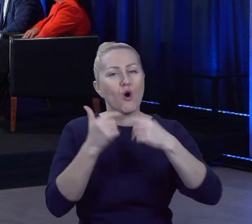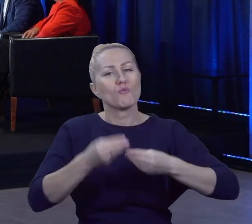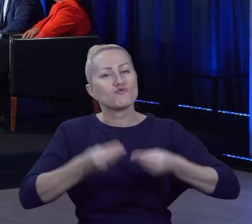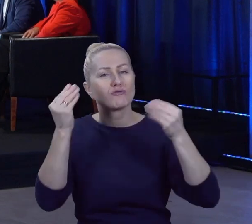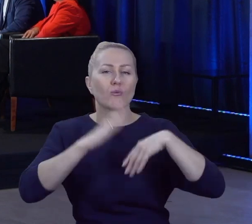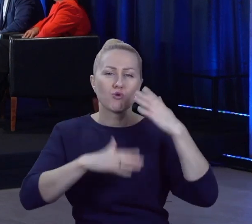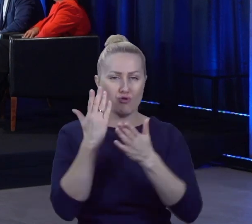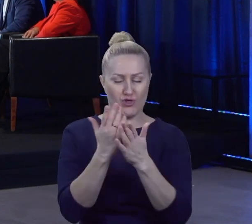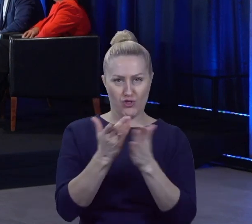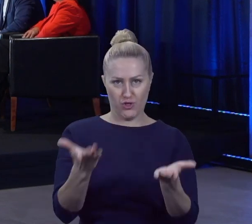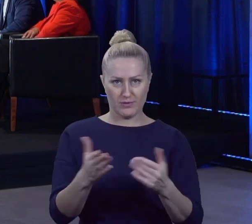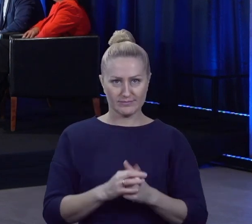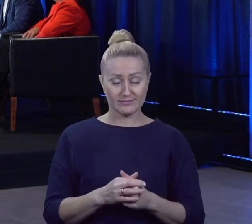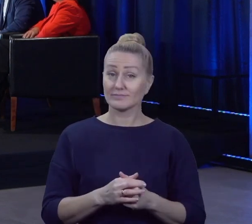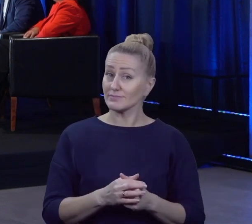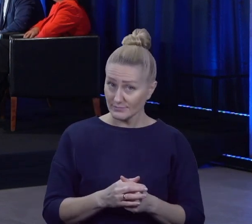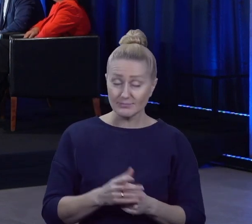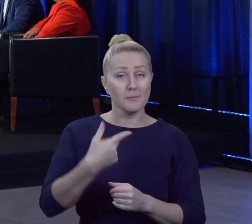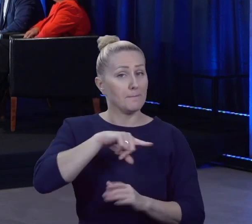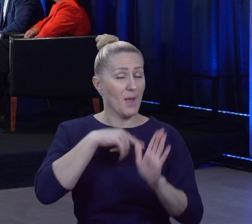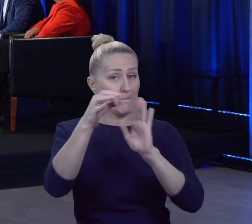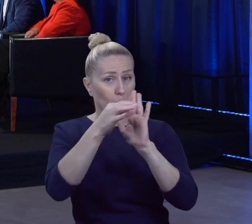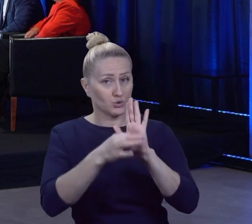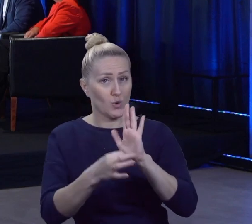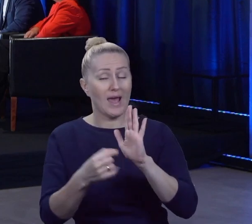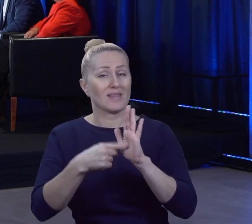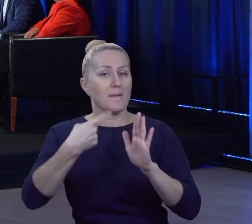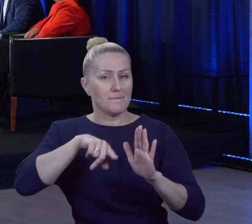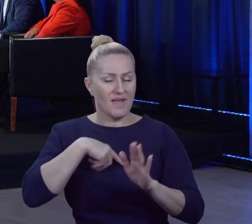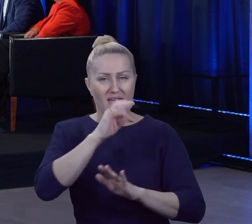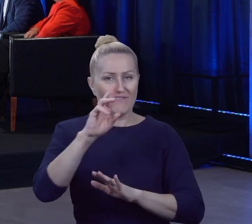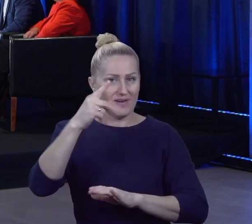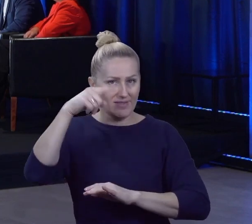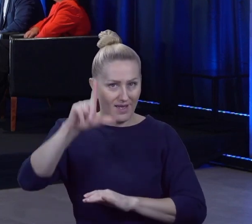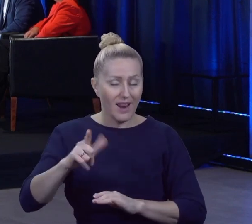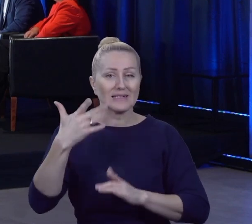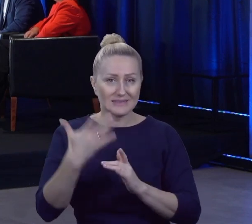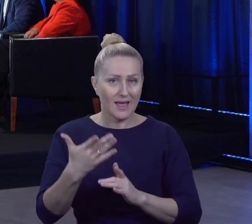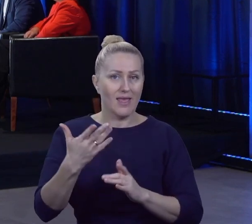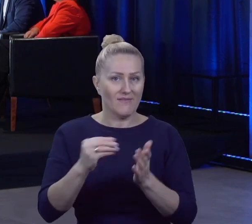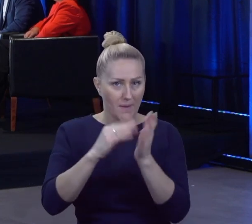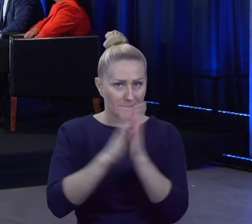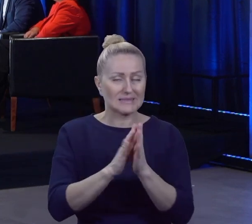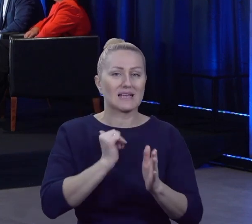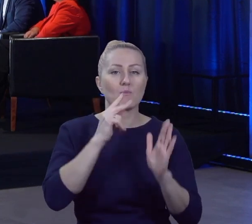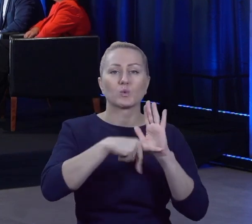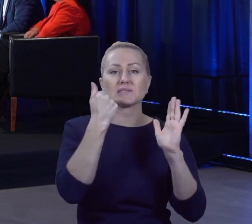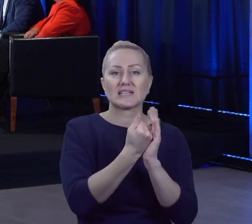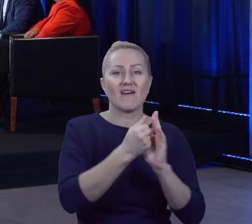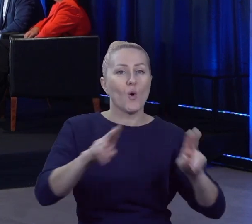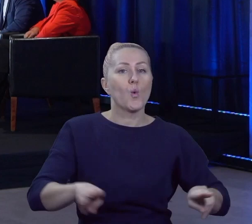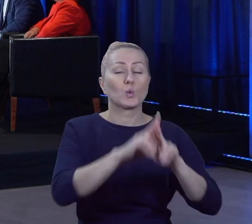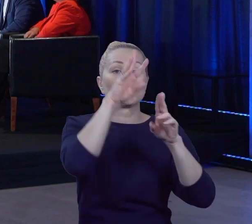rodzaju. Podkreślam, co jest naszym postulatem zresztą Fundacji Rozwoju Demokracji Lokalnej, żeby wpisać do ustaw ustrojowych